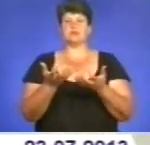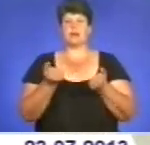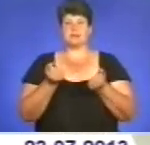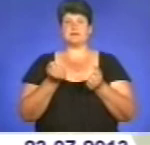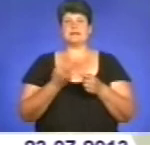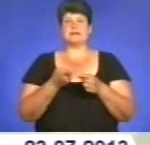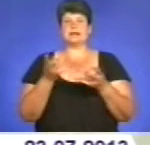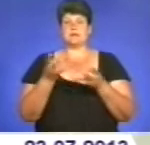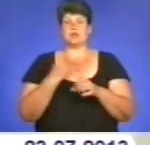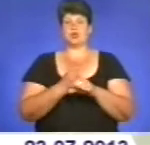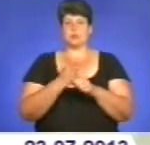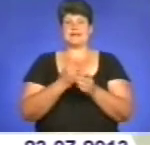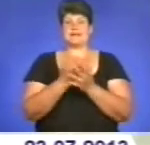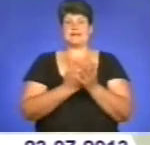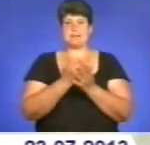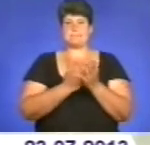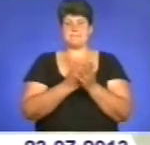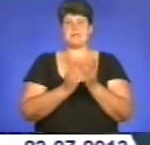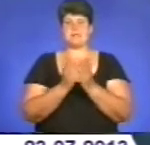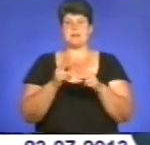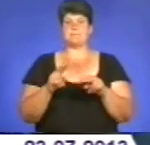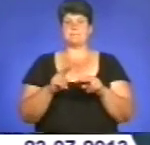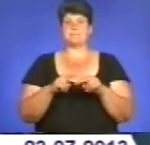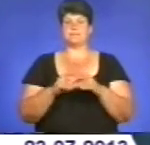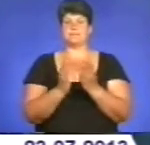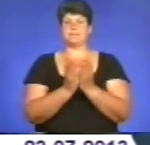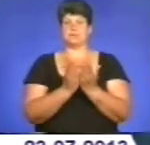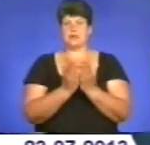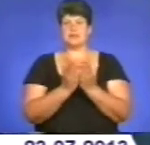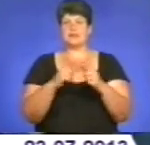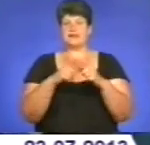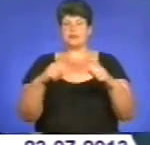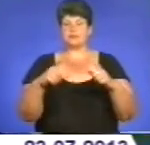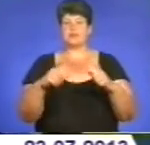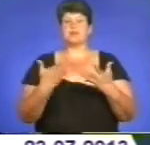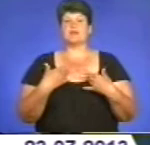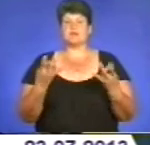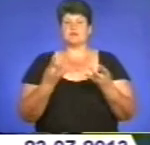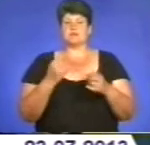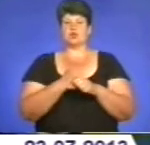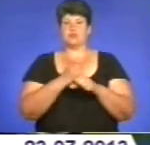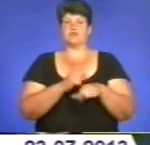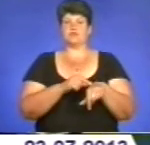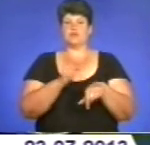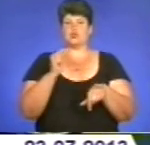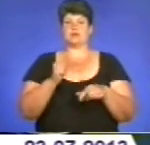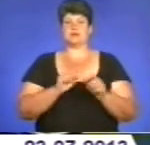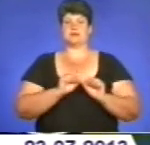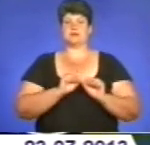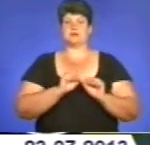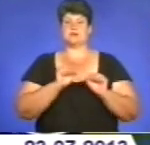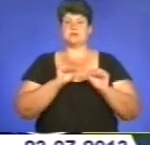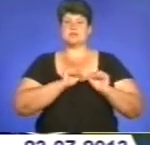треба зробити суттєвий запас бланків. Для нас дуже важливо, щоб наші громадяни відчули захист, що держава турбується за них.